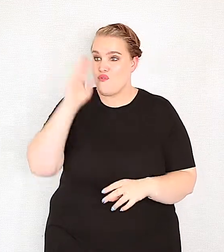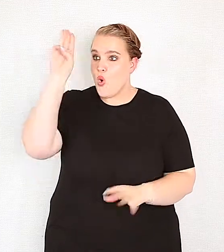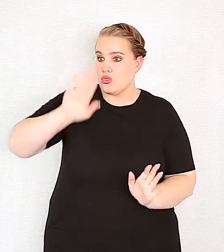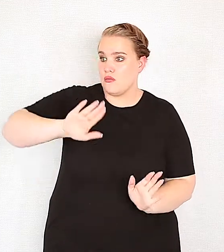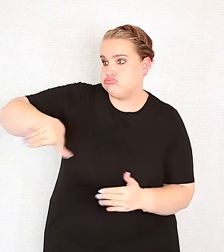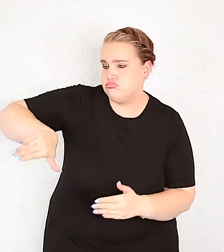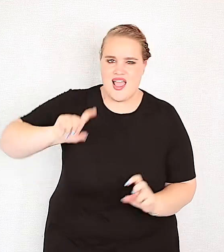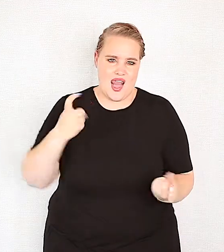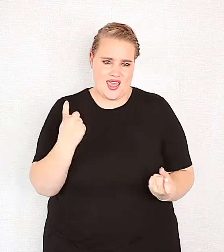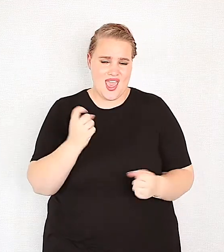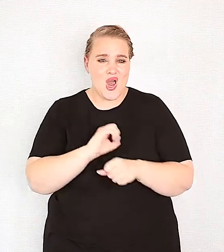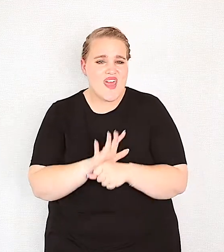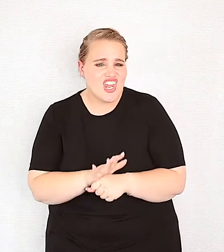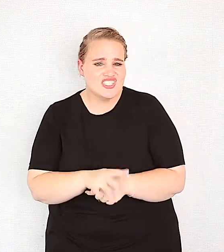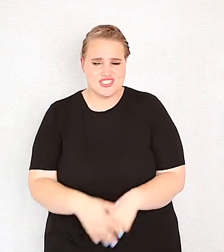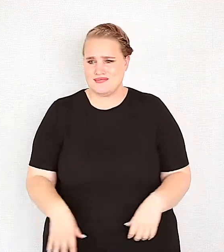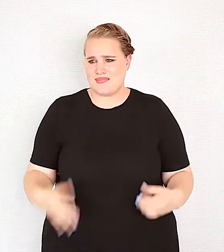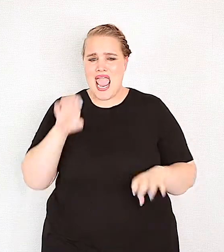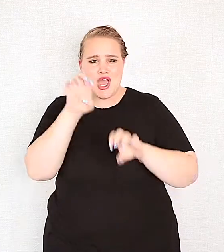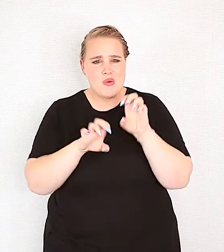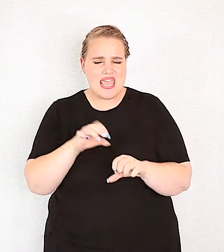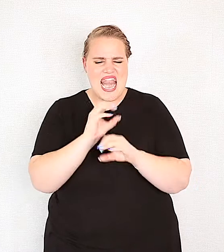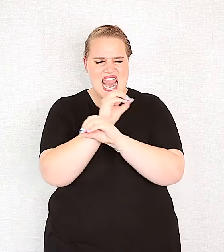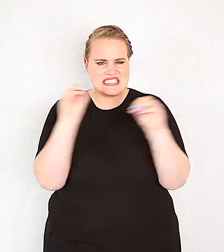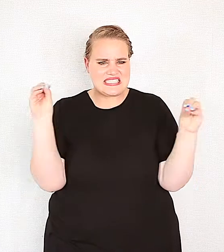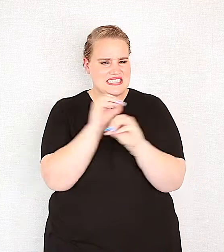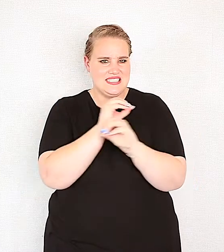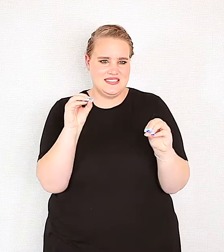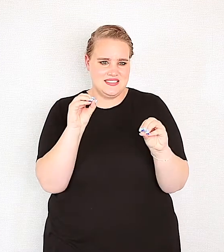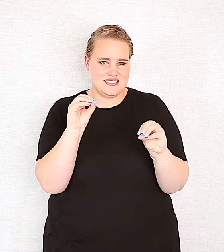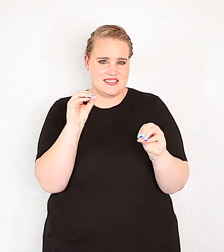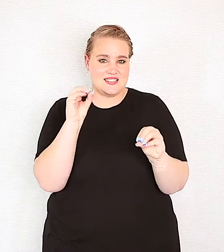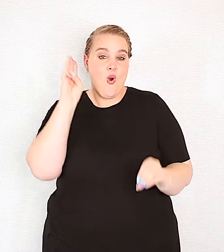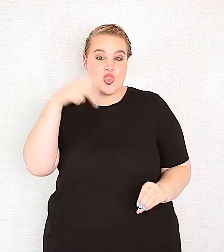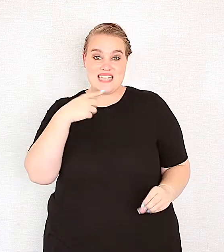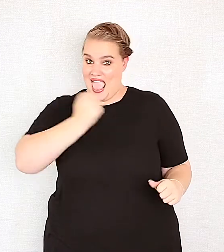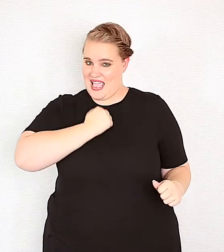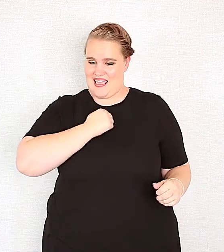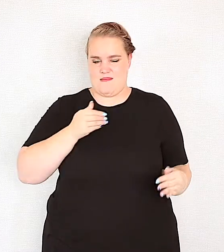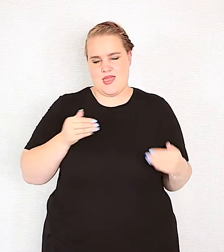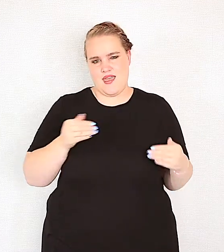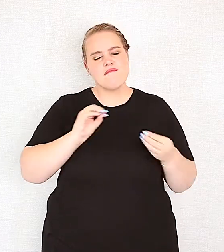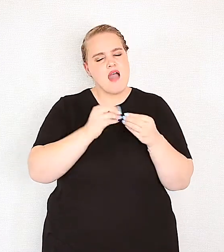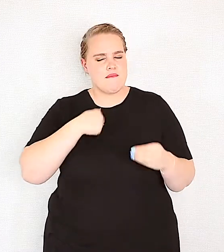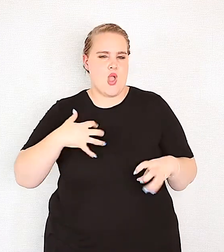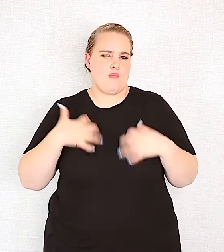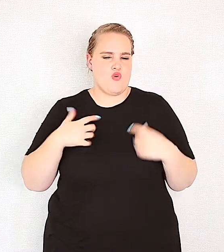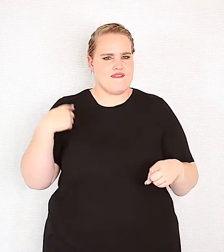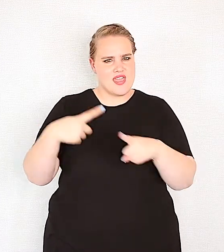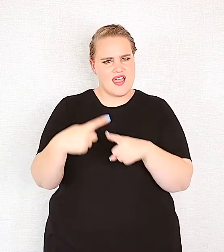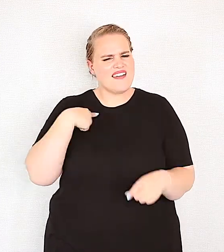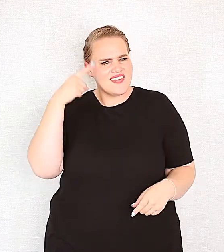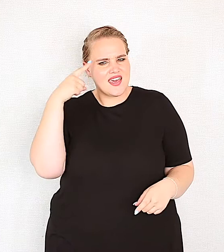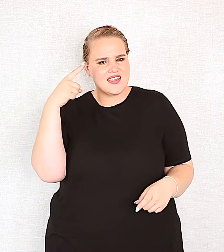afbring, of van koersvander, nie eers COVID-19 nie, nie ekonomie nie, niks nie God sê, ek is in beheer en dis wat my opgewonde gemaakt het